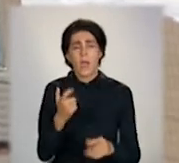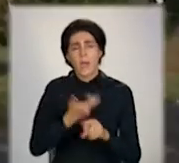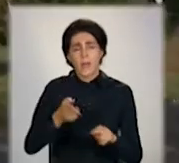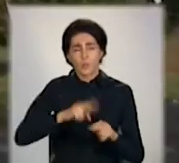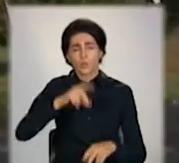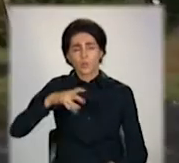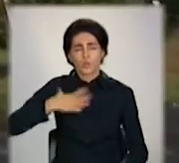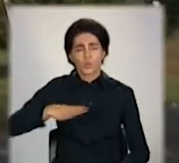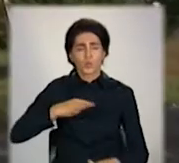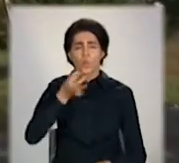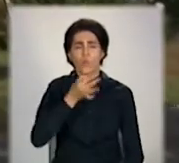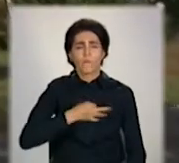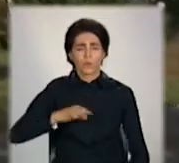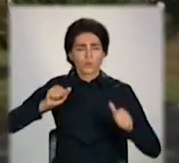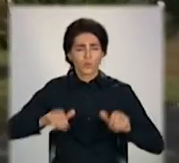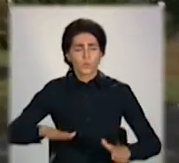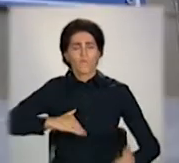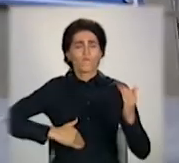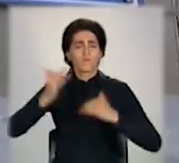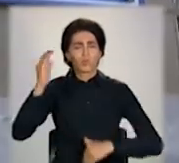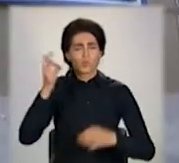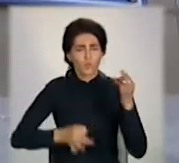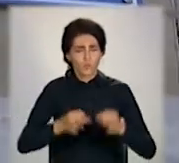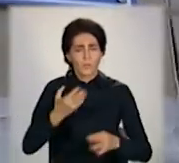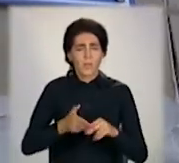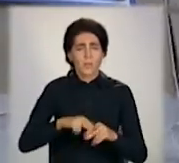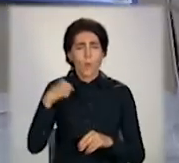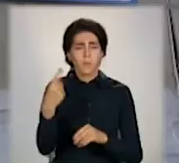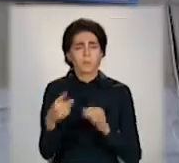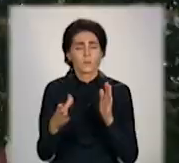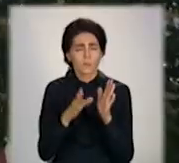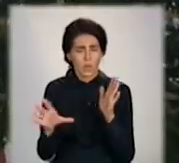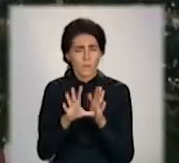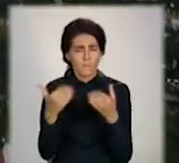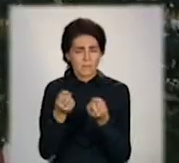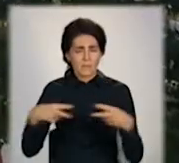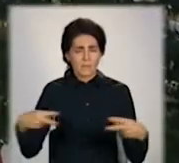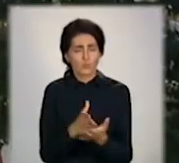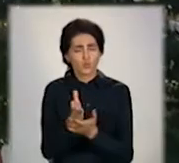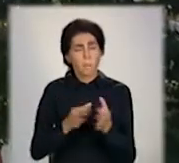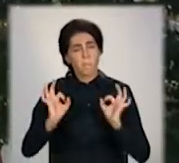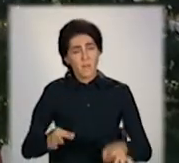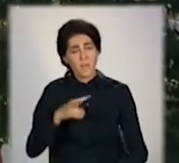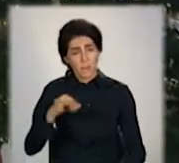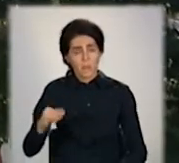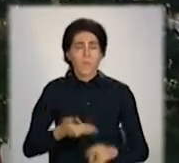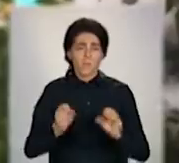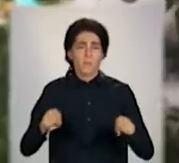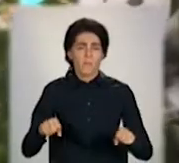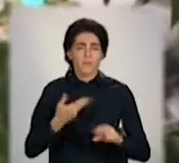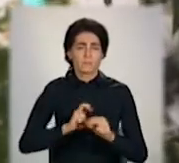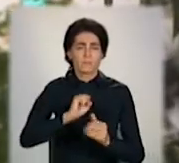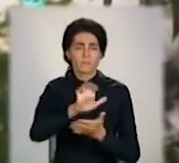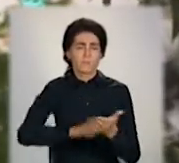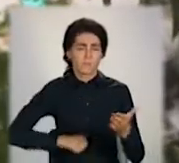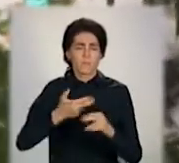на рішення Верховного суду. Якщо вимоги Держпродспоживслужби там визнають правомірними, вони теж матимуть можливість стягнути